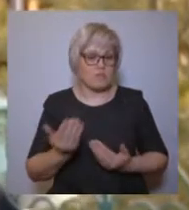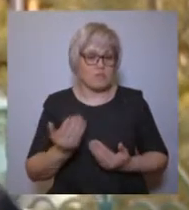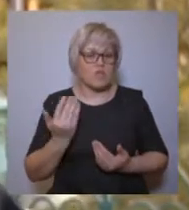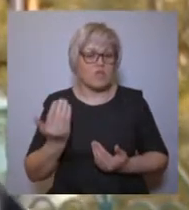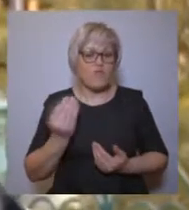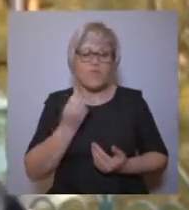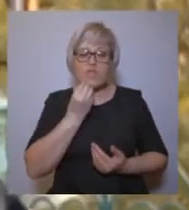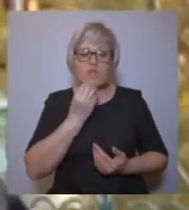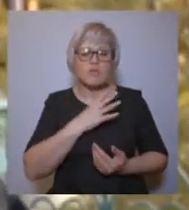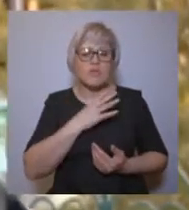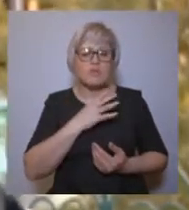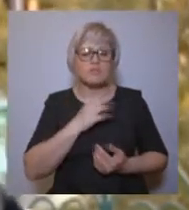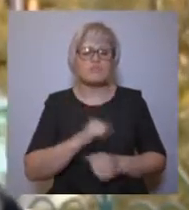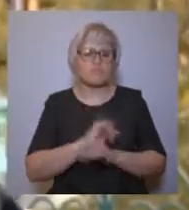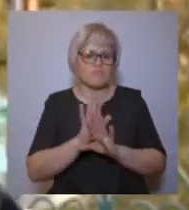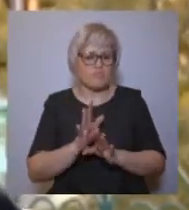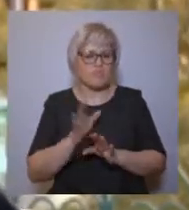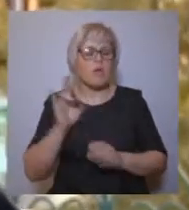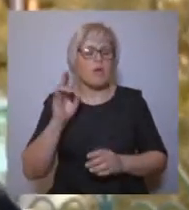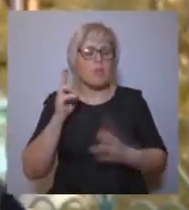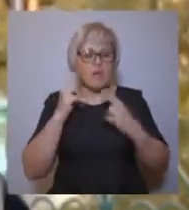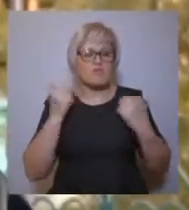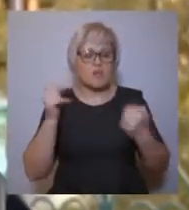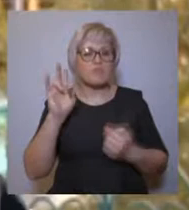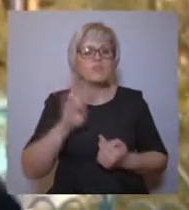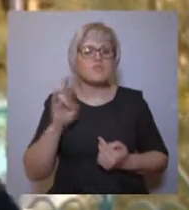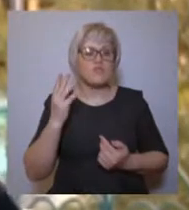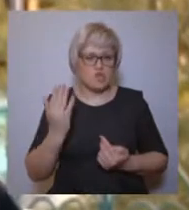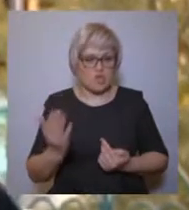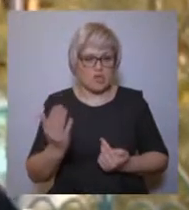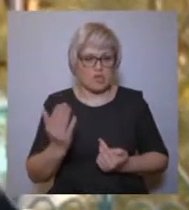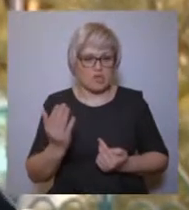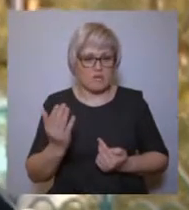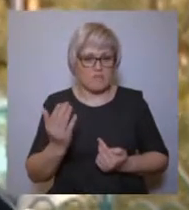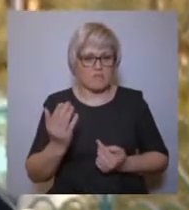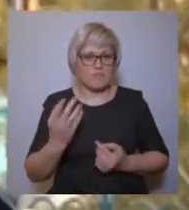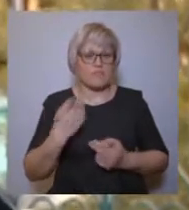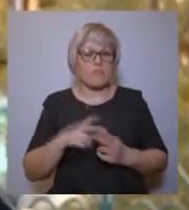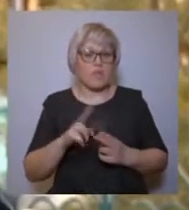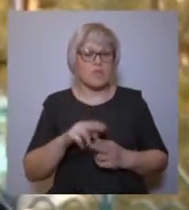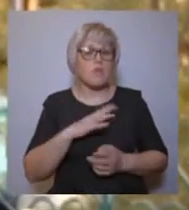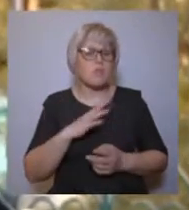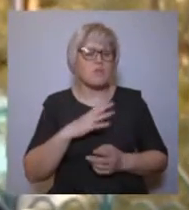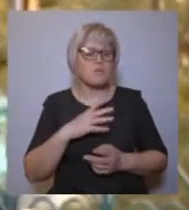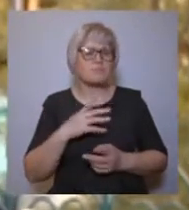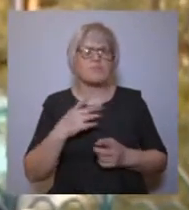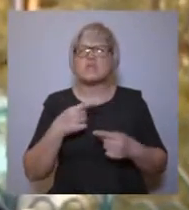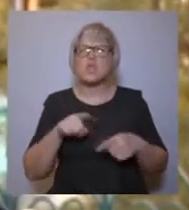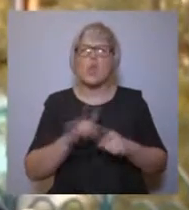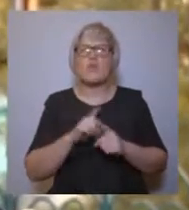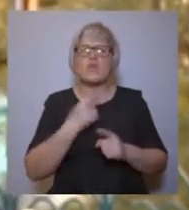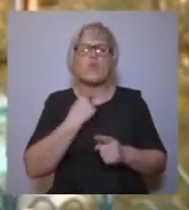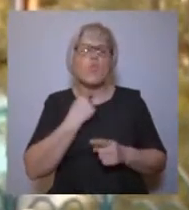говорит, ну, мне очень мало времени стало жить, вот, но я хочу умереть православным, и мои деды,